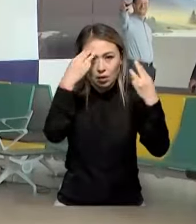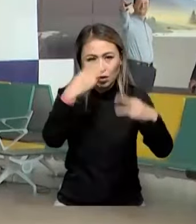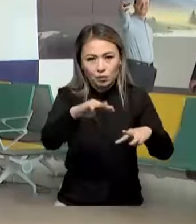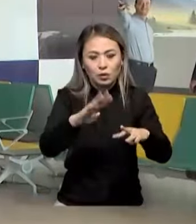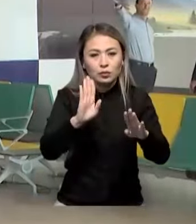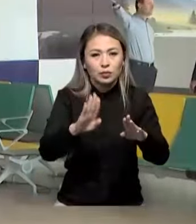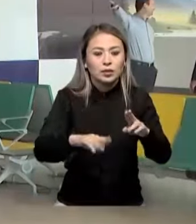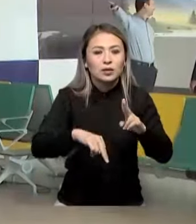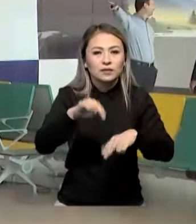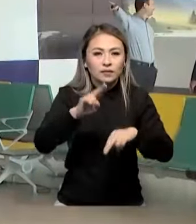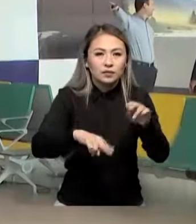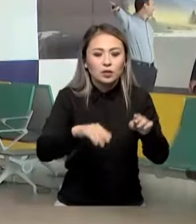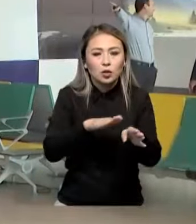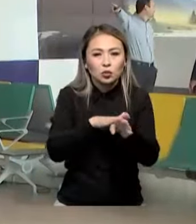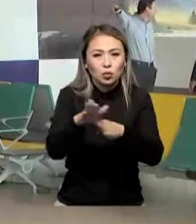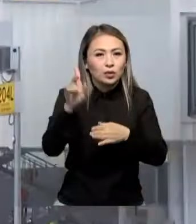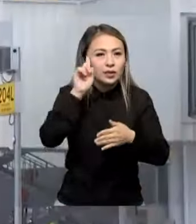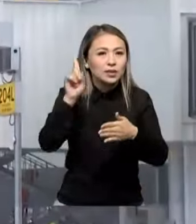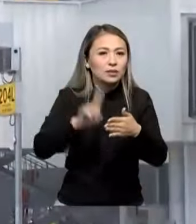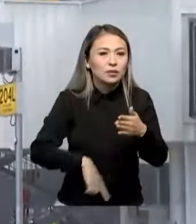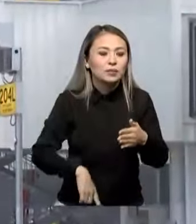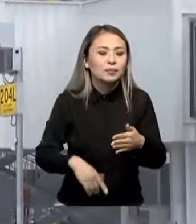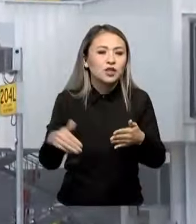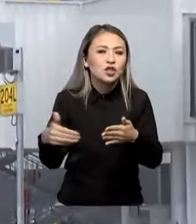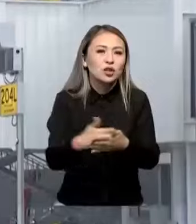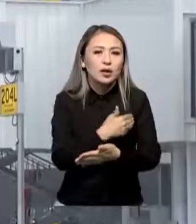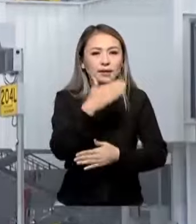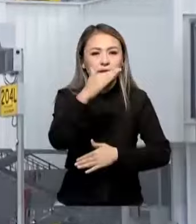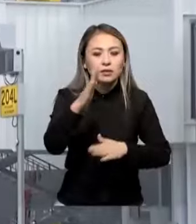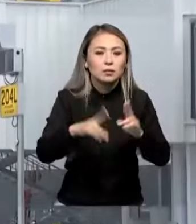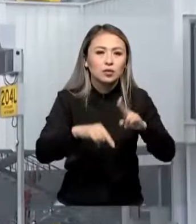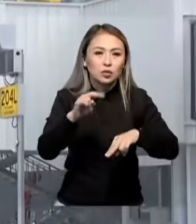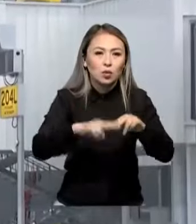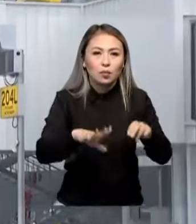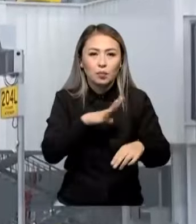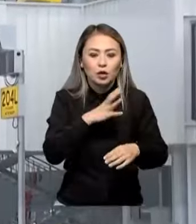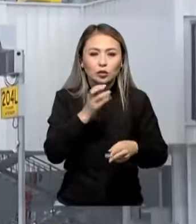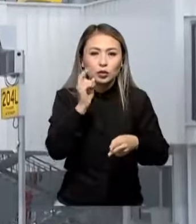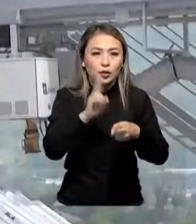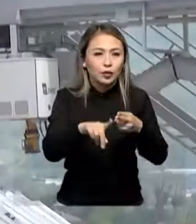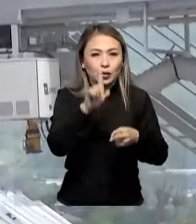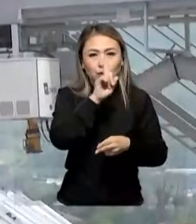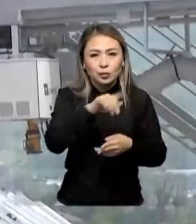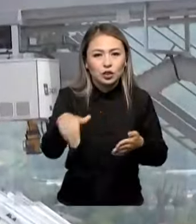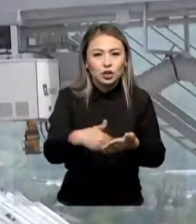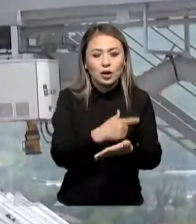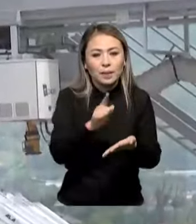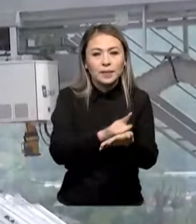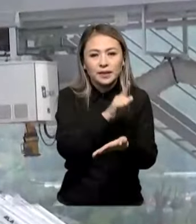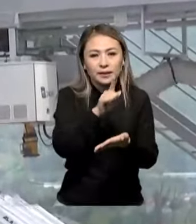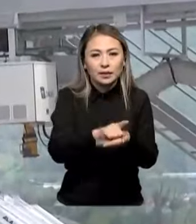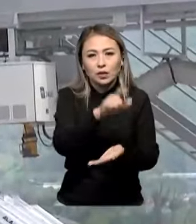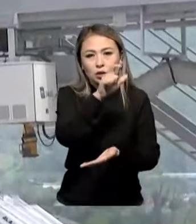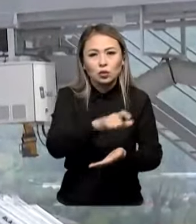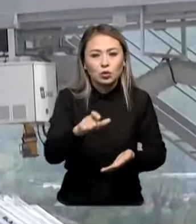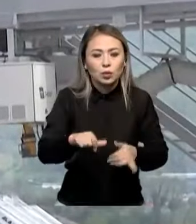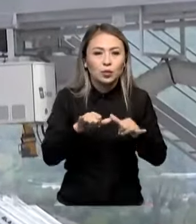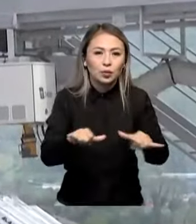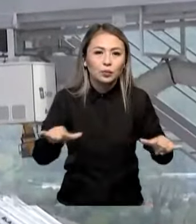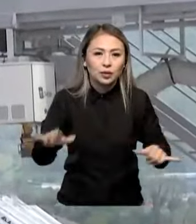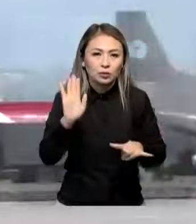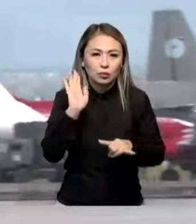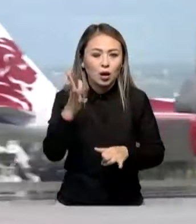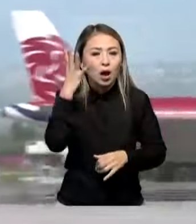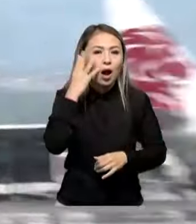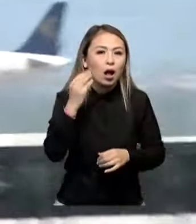айналдыраламыз. Оған толық сенімдіміз. Жаңа терминал салынды жұмыс мұнымен бітпейді. Жаңа міндет жолаушылар ағыны көбеетіндіктен